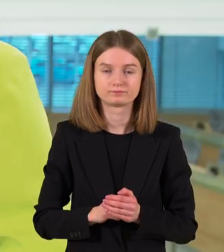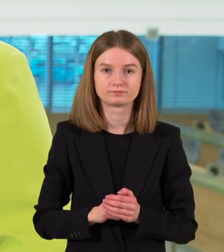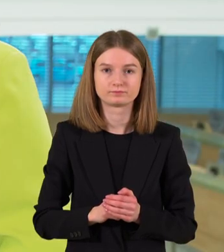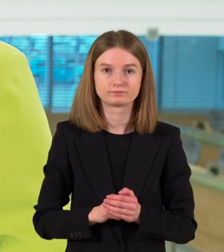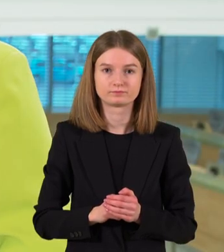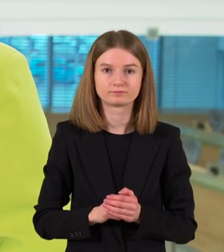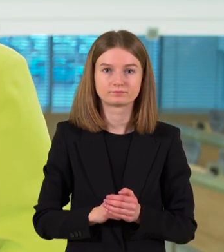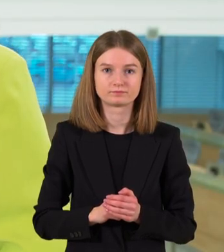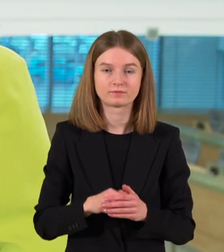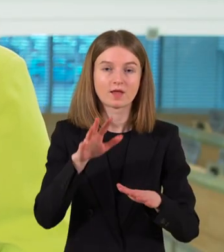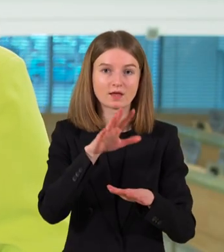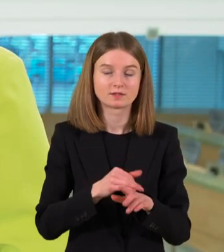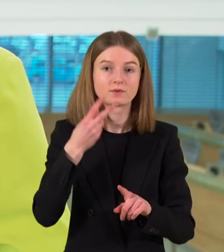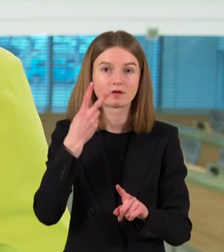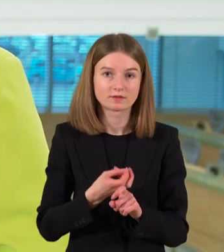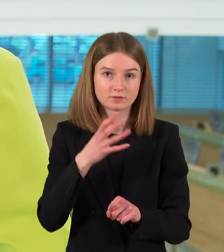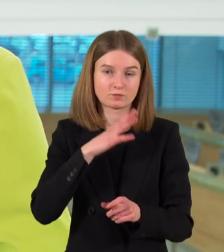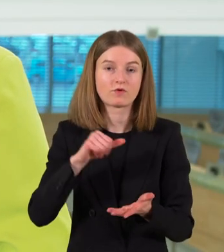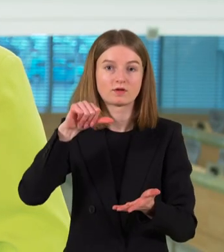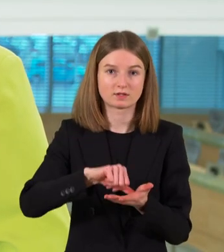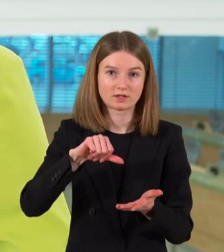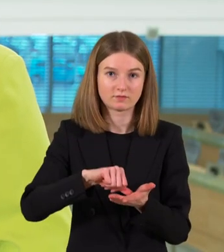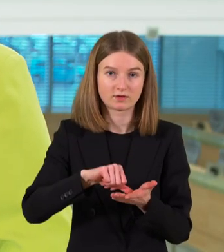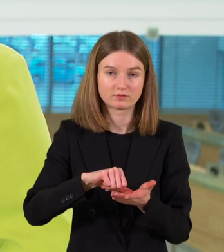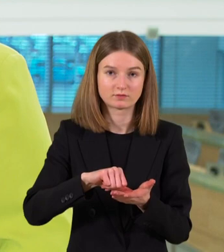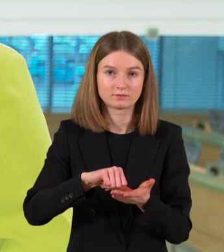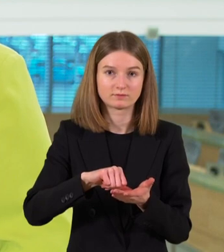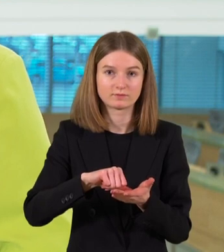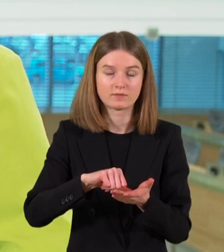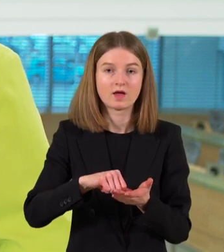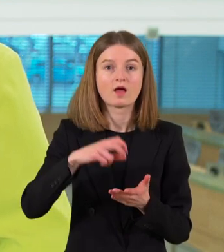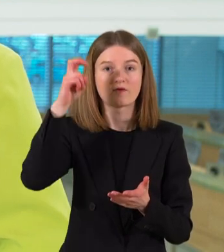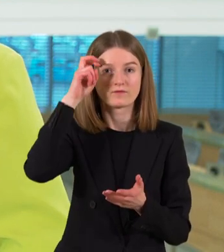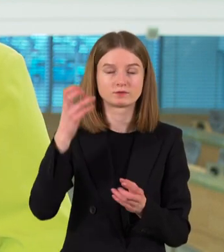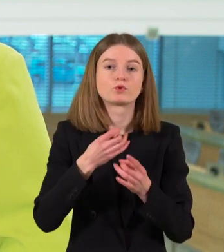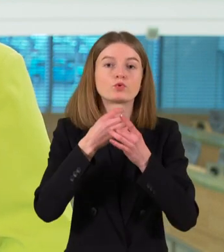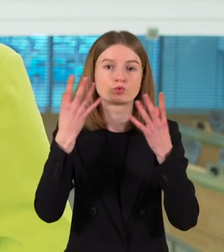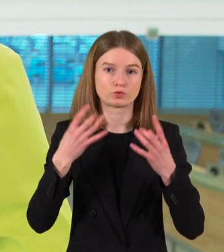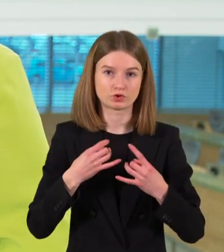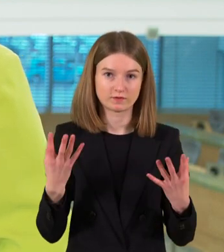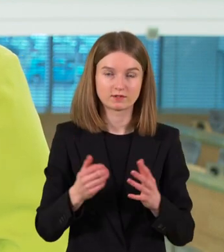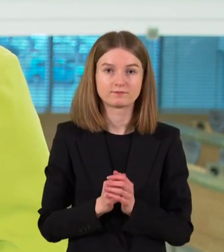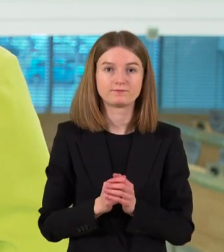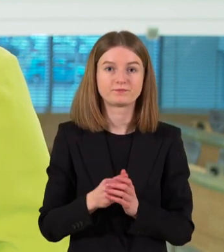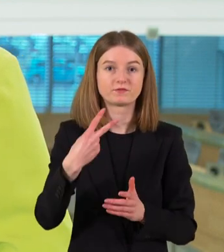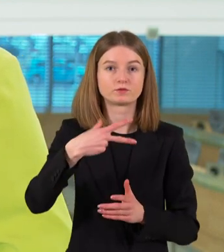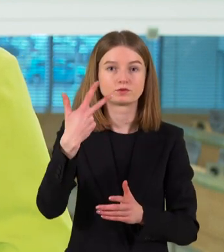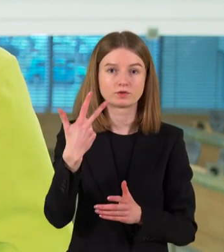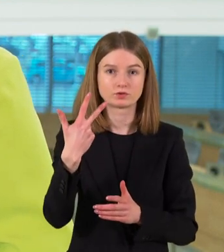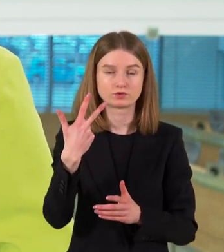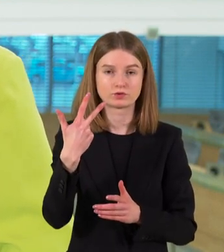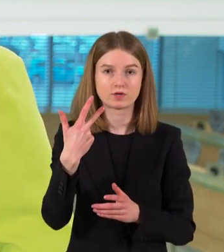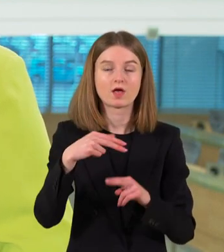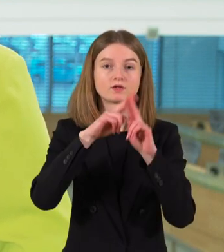Seimas antrą kartą dalyvavo vienoje didžiausio šalyje kultūros švenčių. Dvidešimtrečioji traptautinė Vilniaus knygų